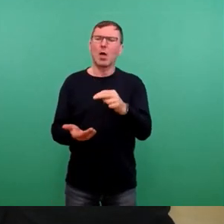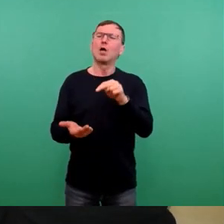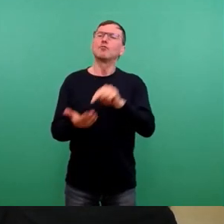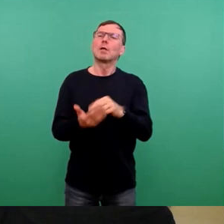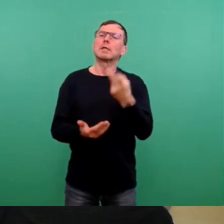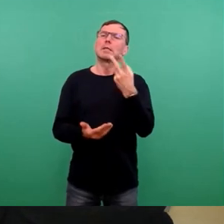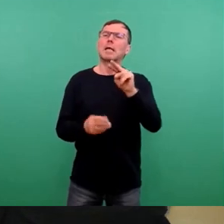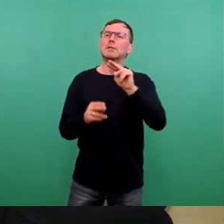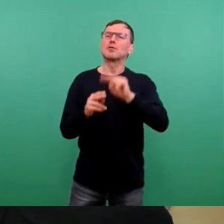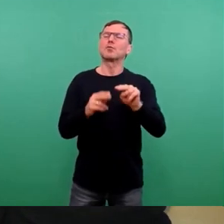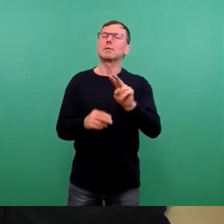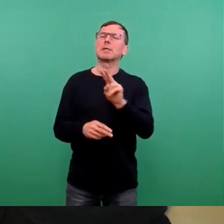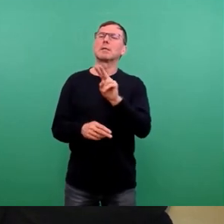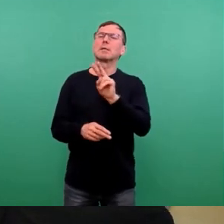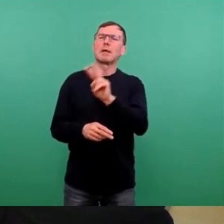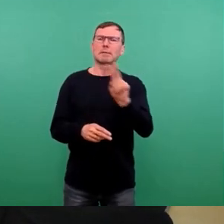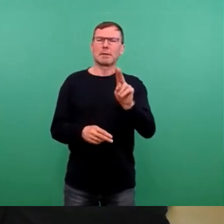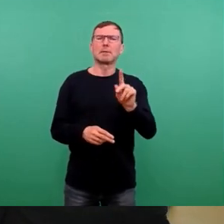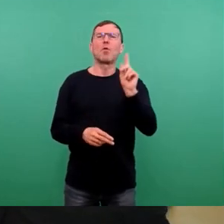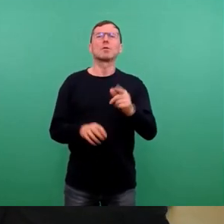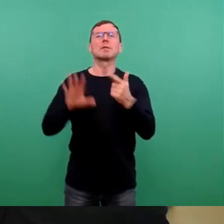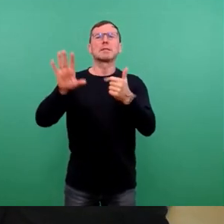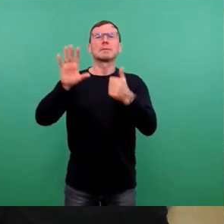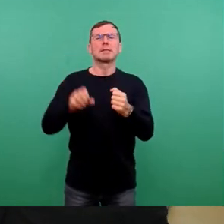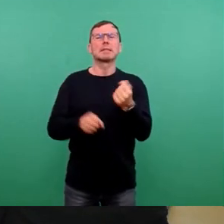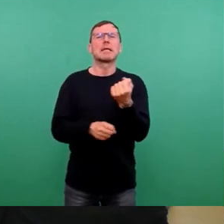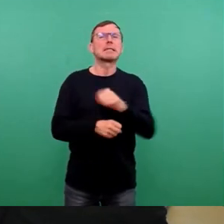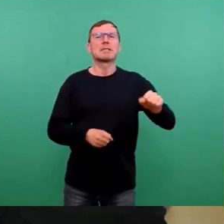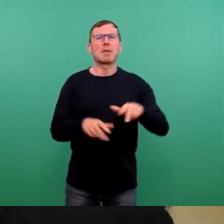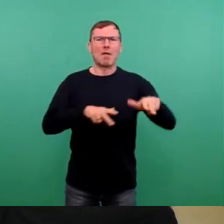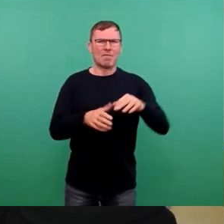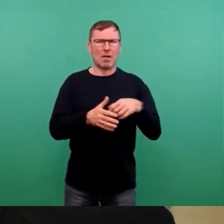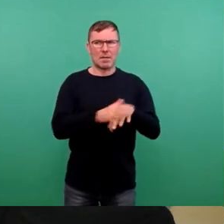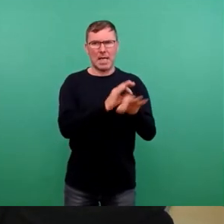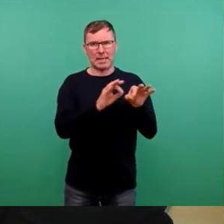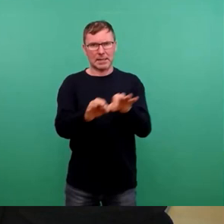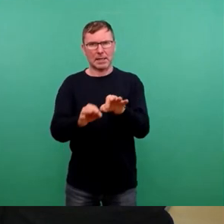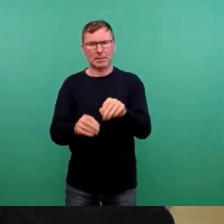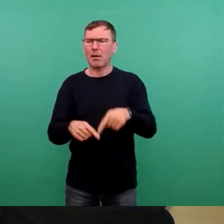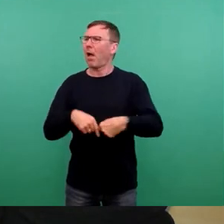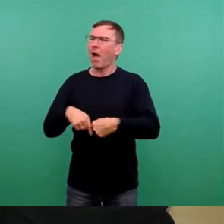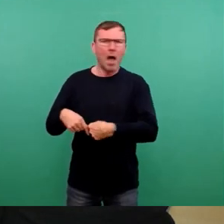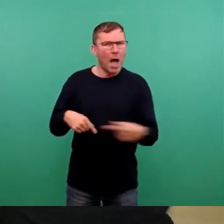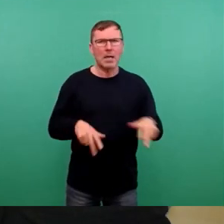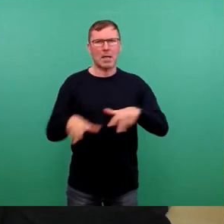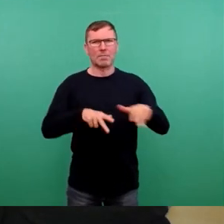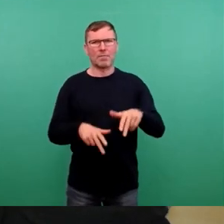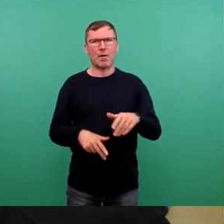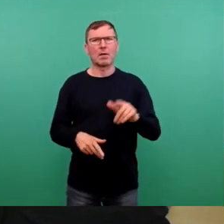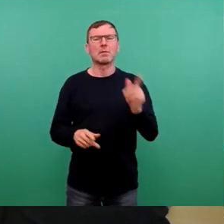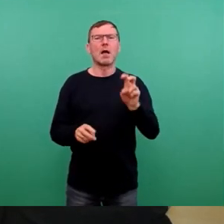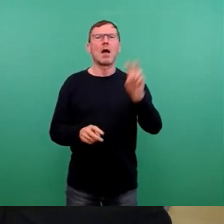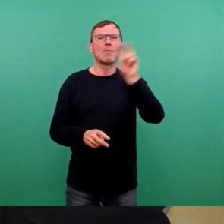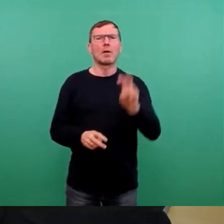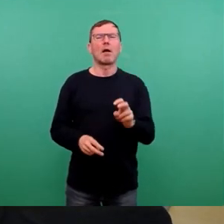Juni 2022 wurden 167 Disziplinarverfahren eingeleitet. Sämtliche Verfahren wurden nach § 22 Absatz